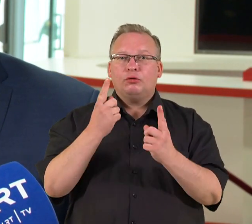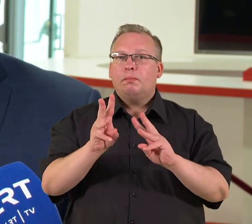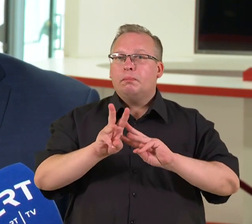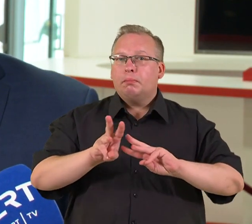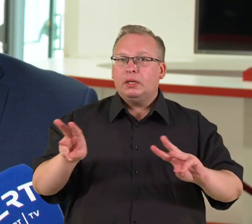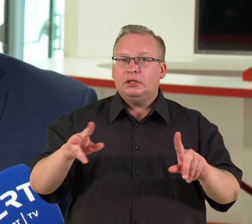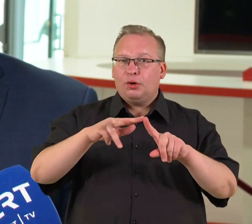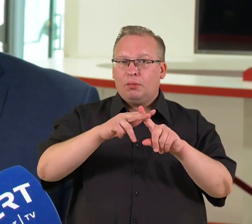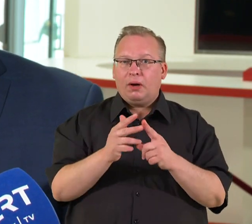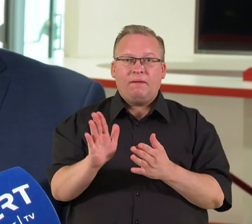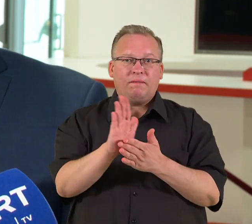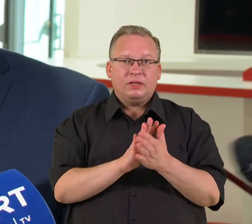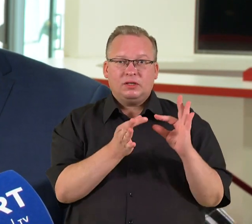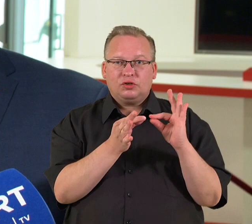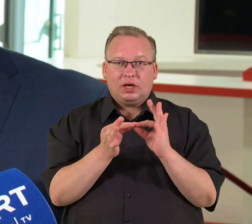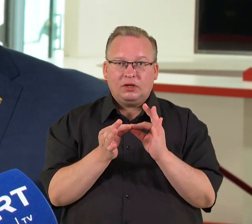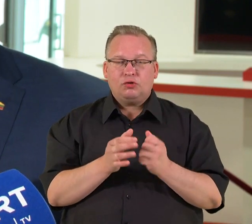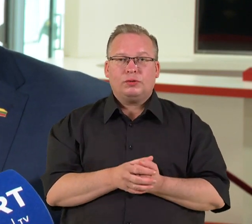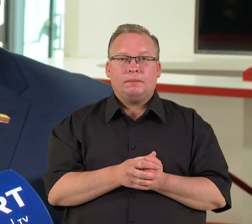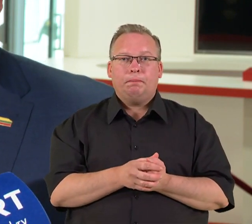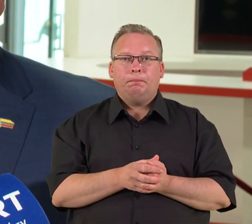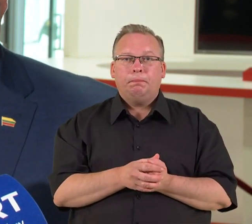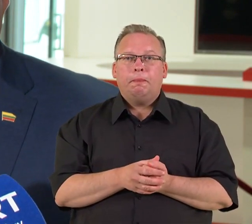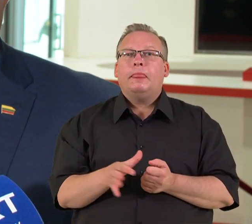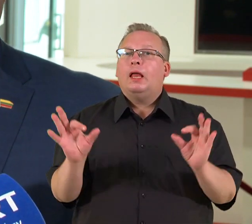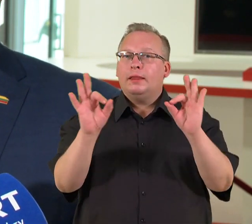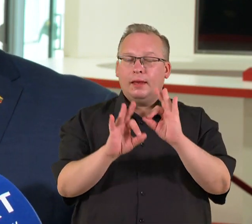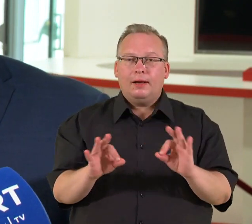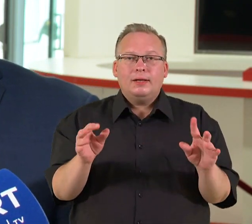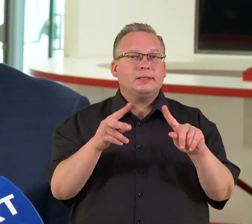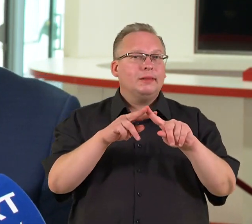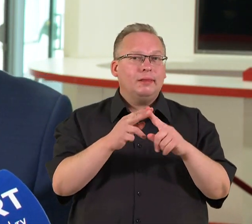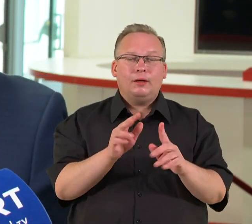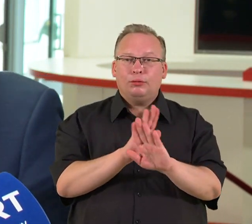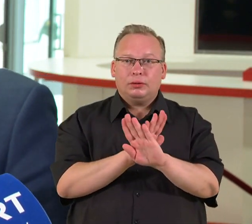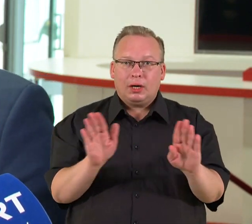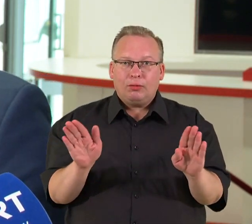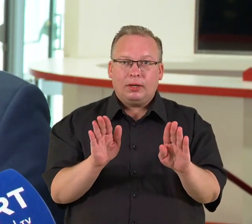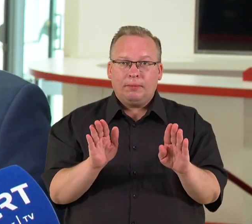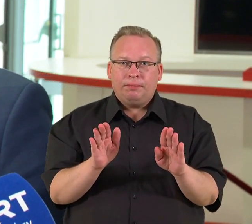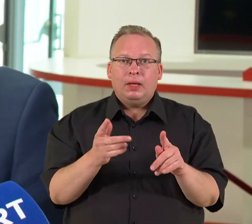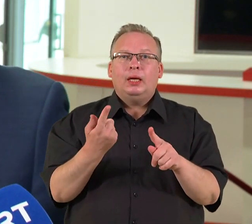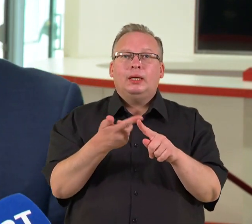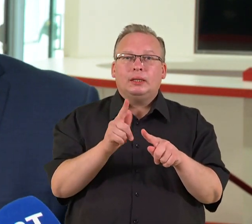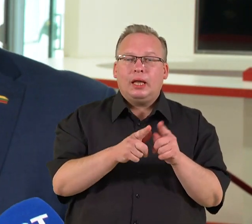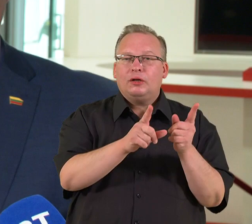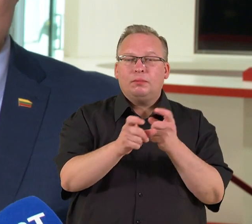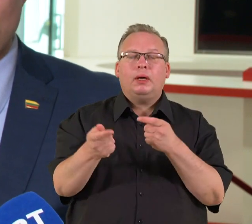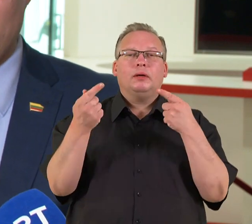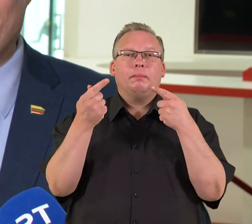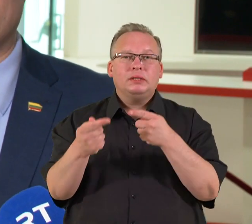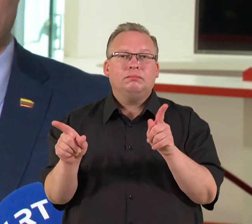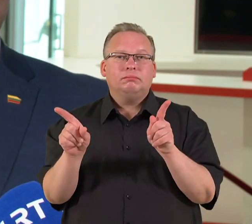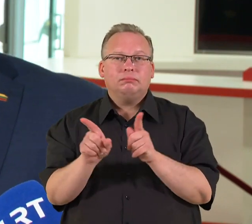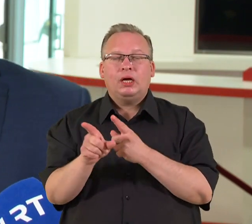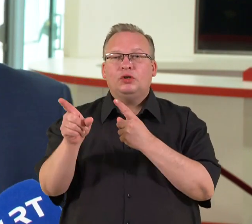ministerija taip nutraukt visiškai ir iš šios? Ne, tai, žiūrėkit, pirmiausia, niekas nieko nenutraukia tą prasme, kad ir kovyniai šauliai, ir kinkloto pasipriešinimo